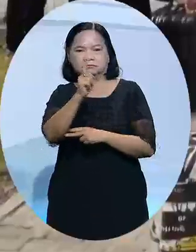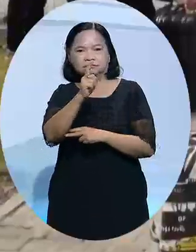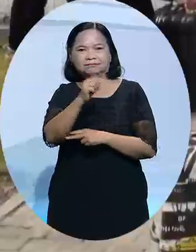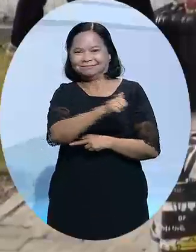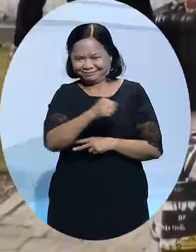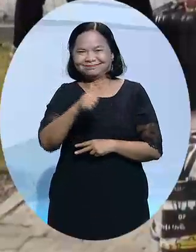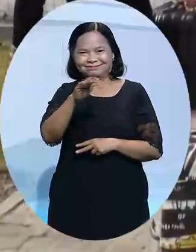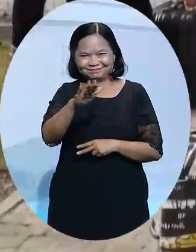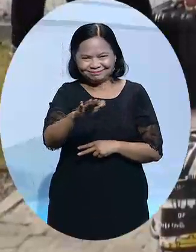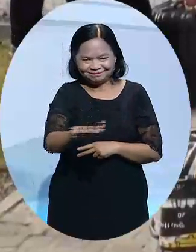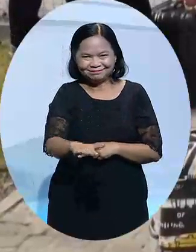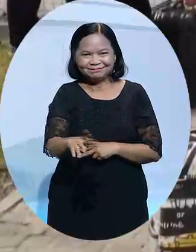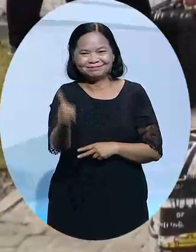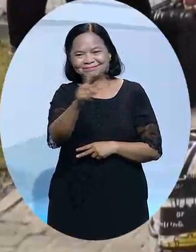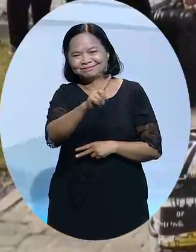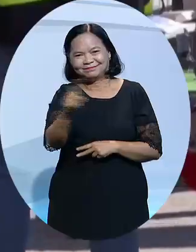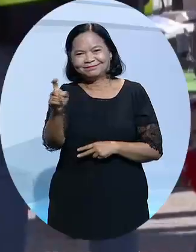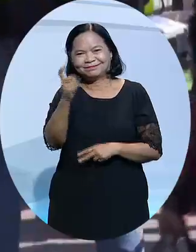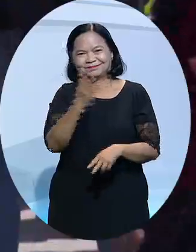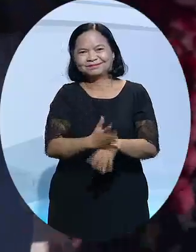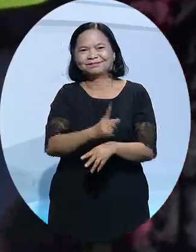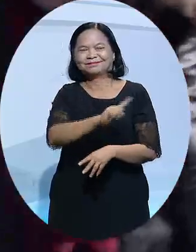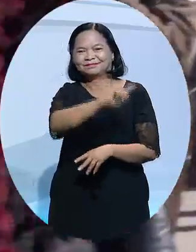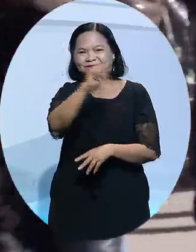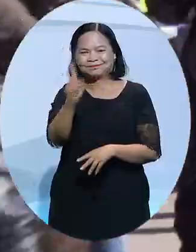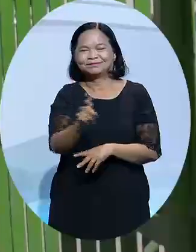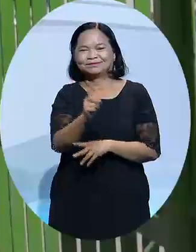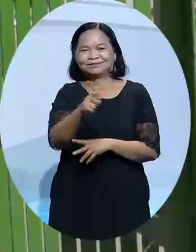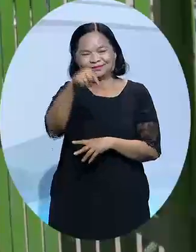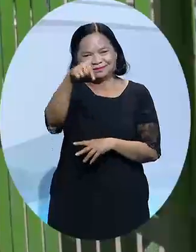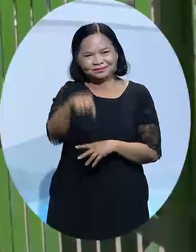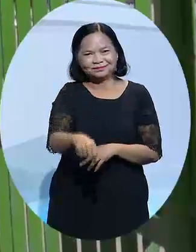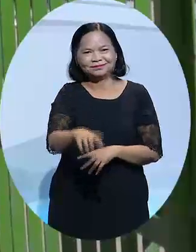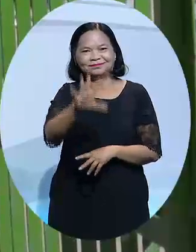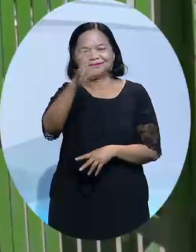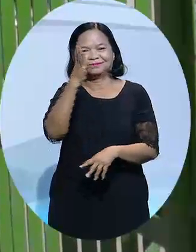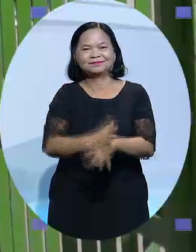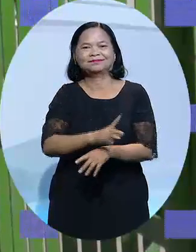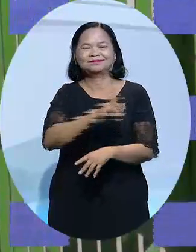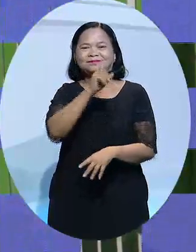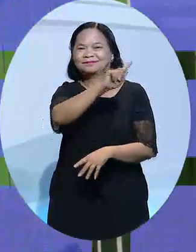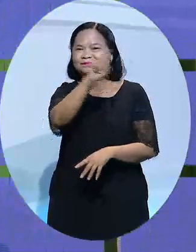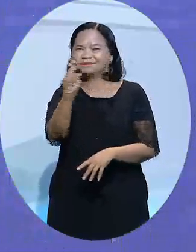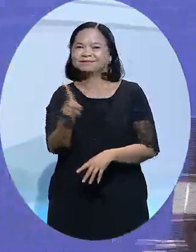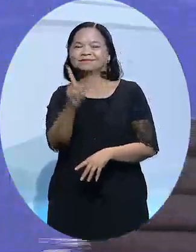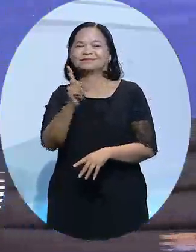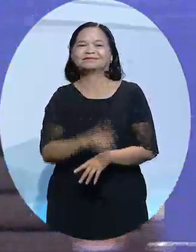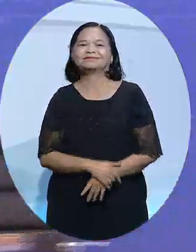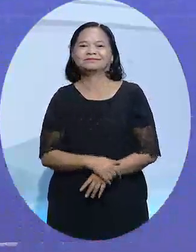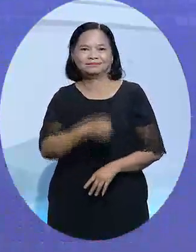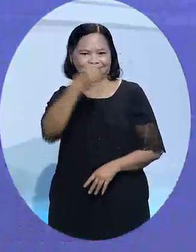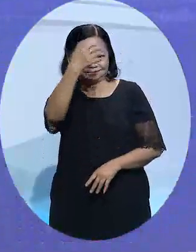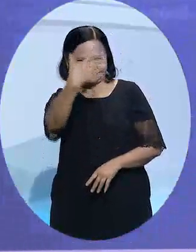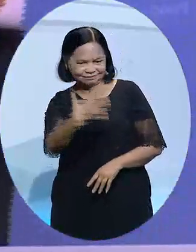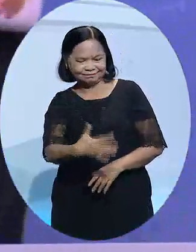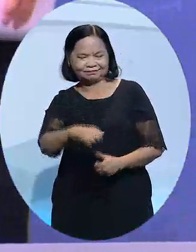giảm đáng kể khi xuống dưới mức 100.000 người một ngày và thậm chí có thời điểm xuống dưới mức 50.000 người một ngày. Trong một diễn biến